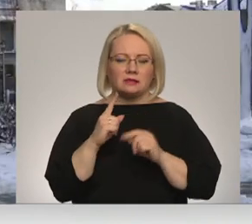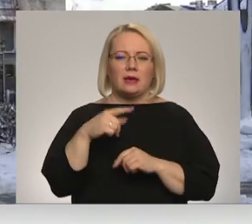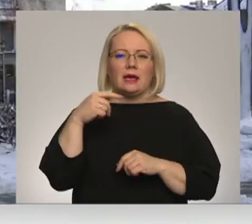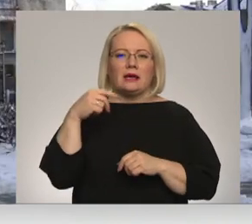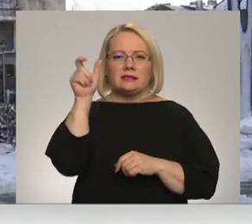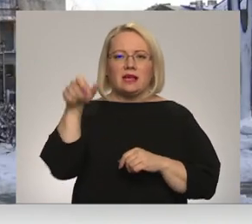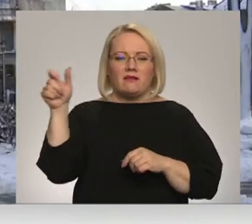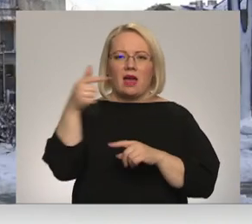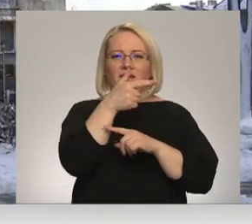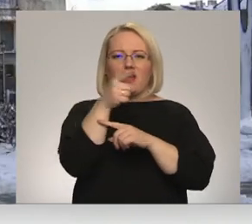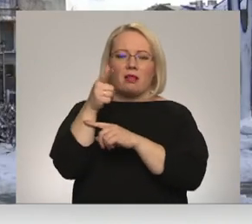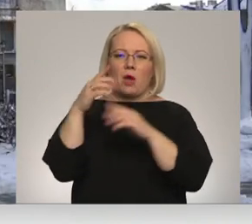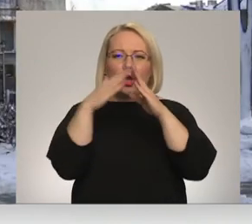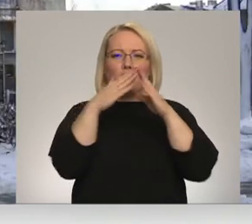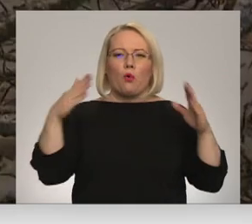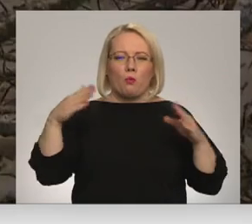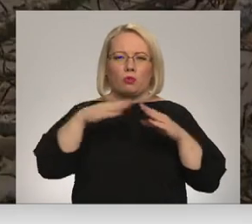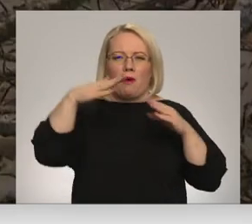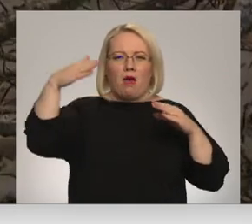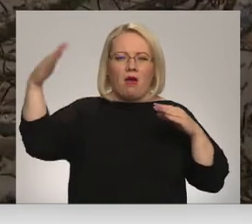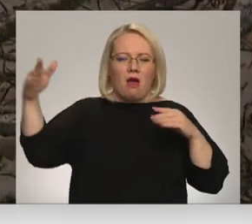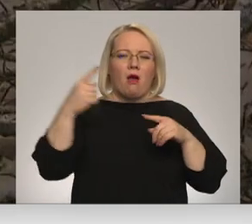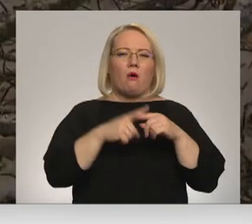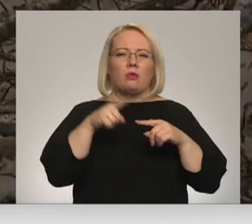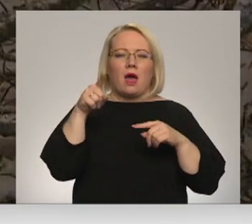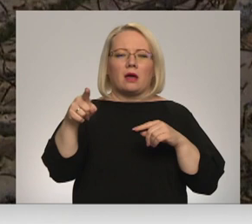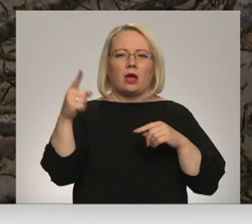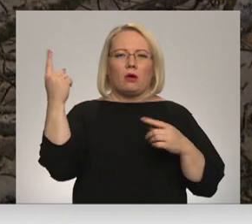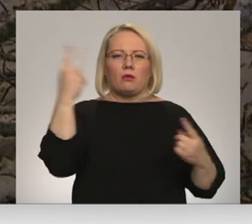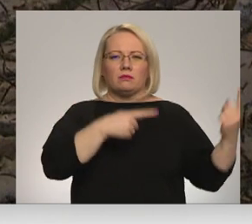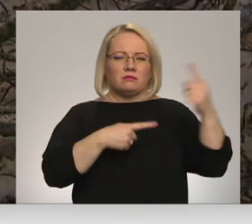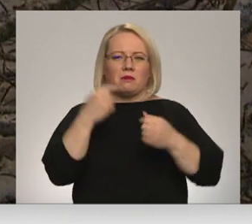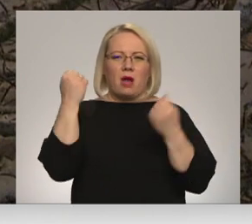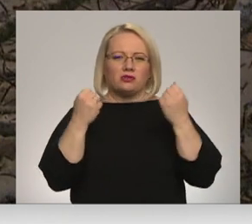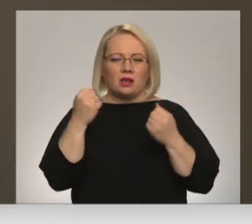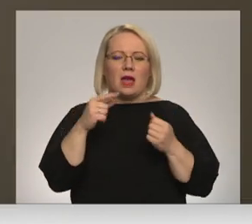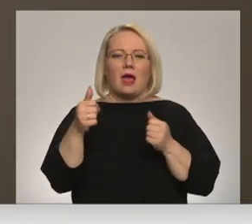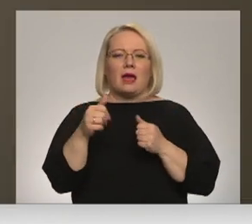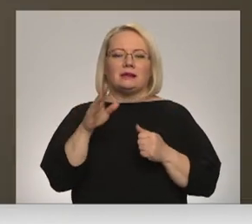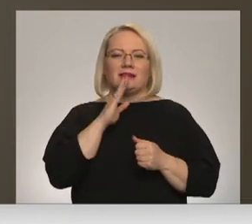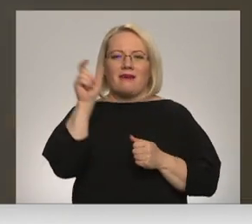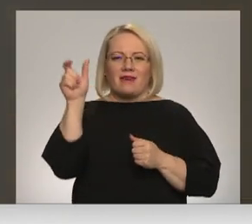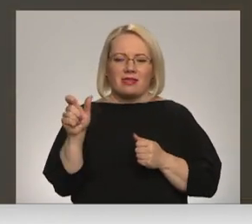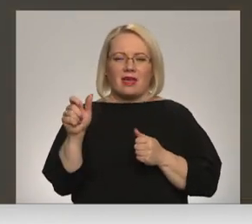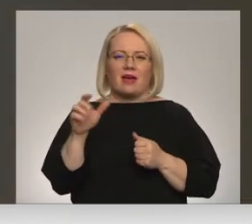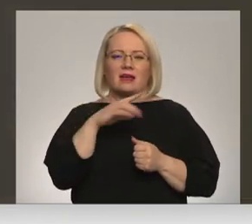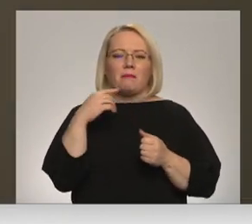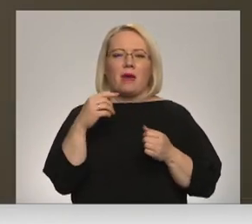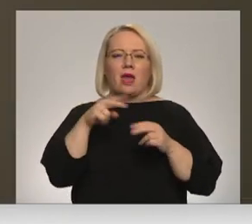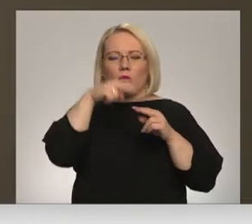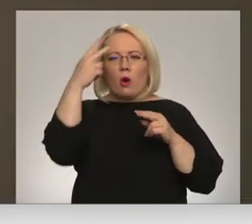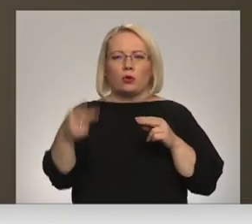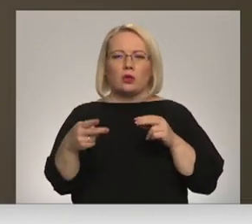lidojoši jumtu fragmentus un glāba savas automašīnas, kas atstāds zem lūstošajiem kokiem. Inga kopā ar kaibiņiem mēģināja noturēt krītoša jumtu